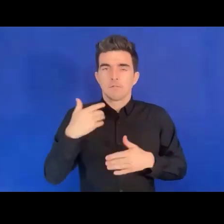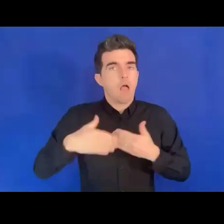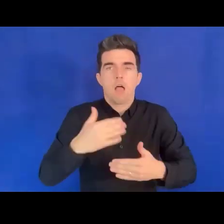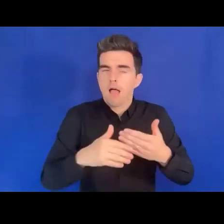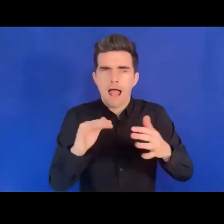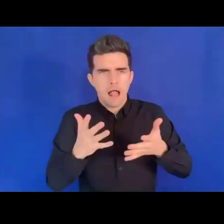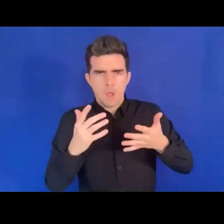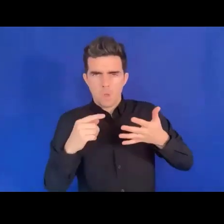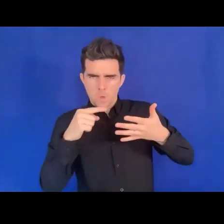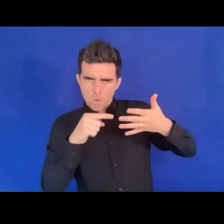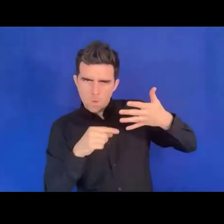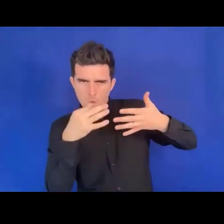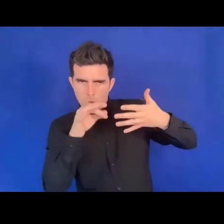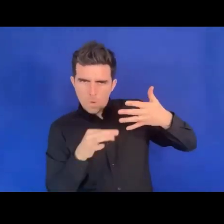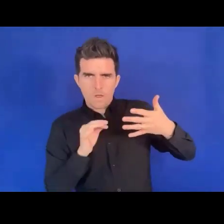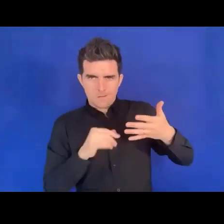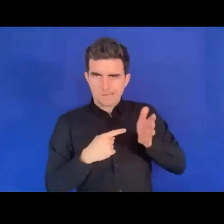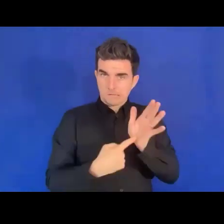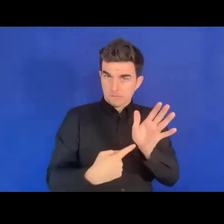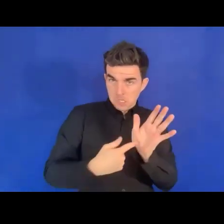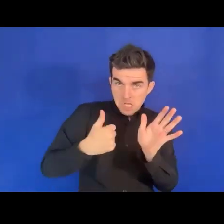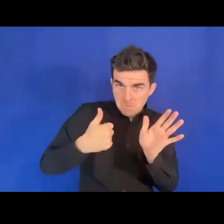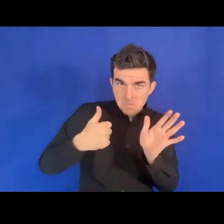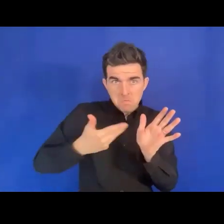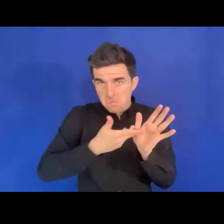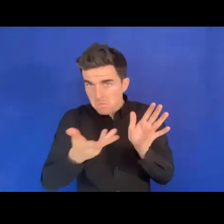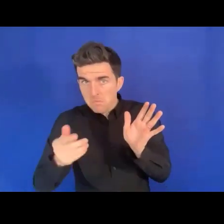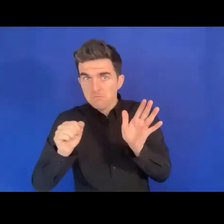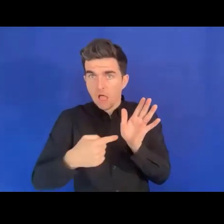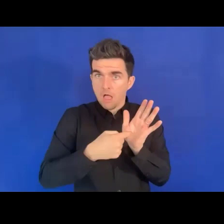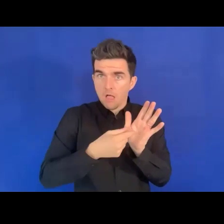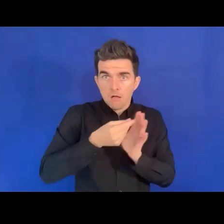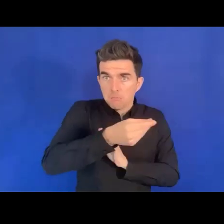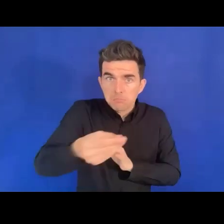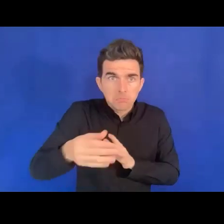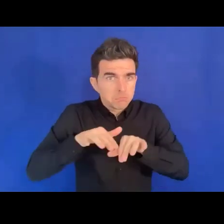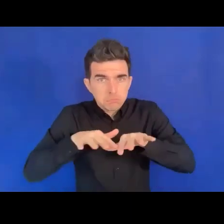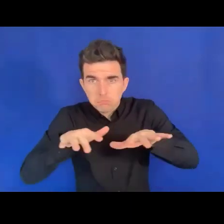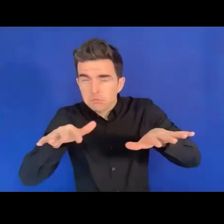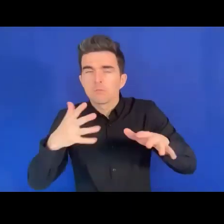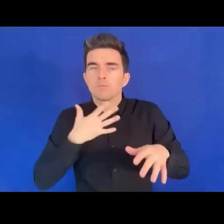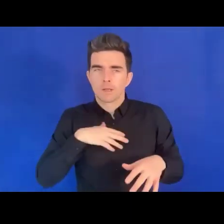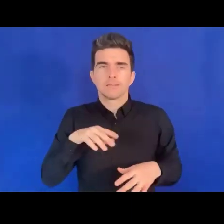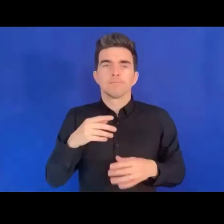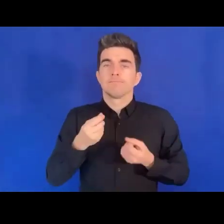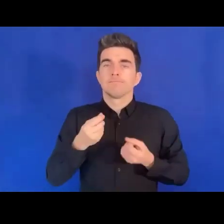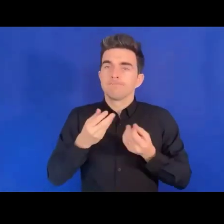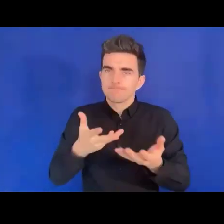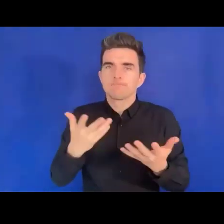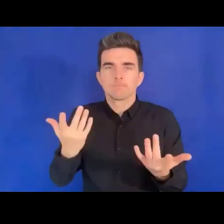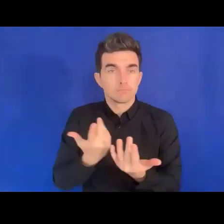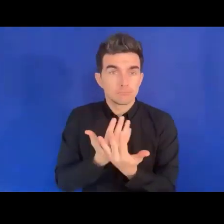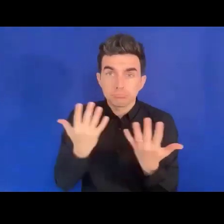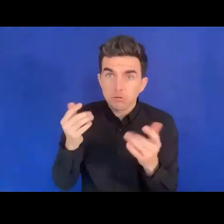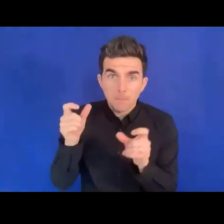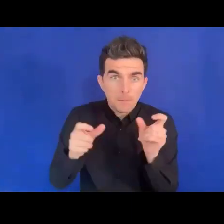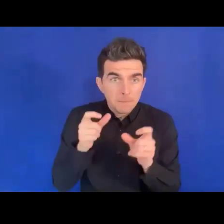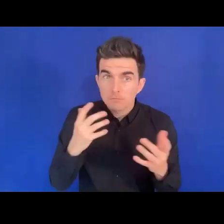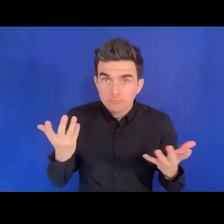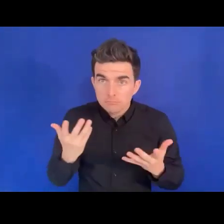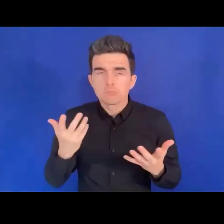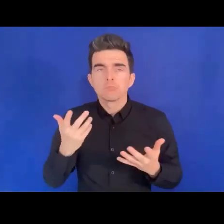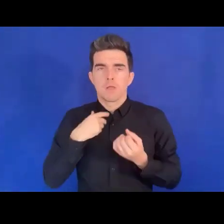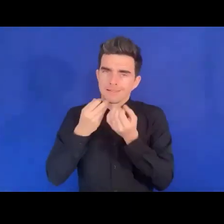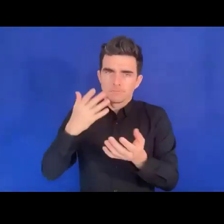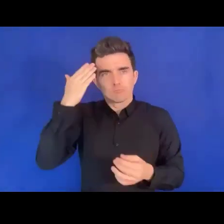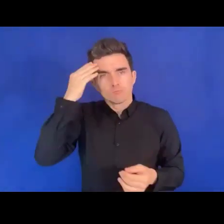de leur apporter notre soutien. Et c'est ce que les personnes en situation de handicap doivent faire. Nous devons être ou nous tenir auprès